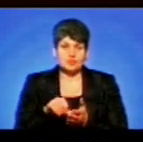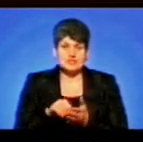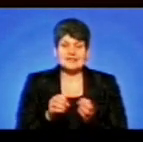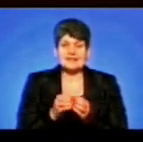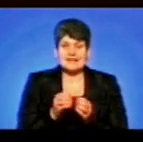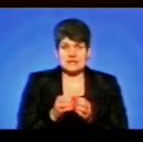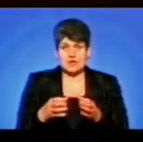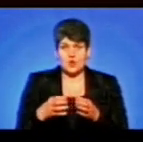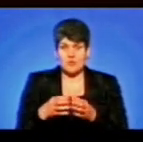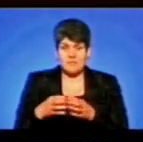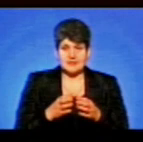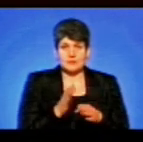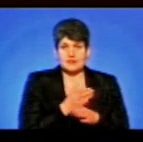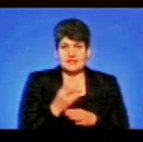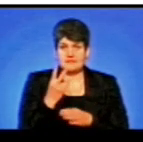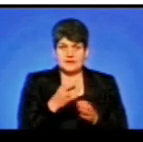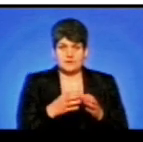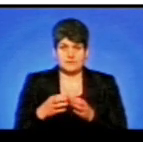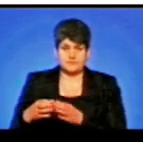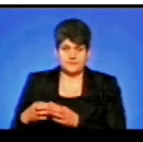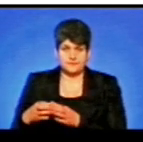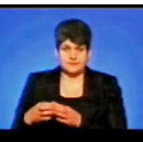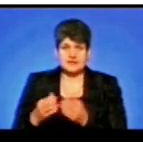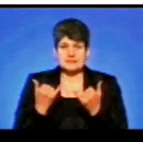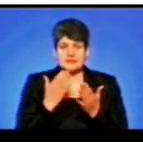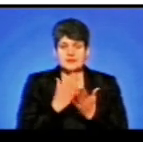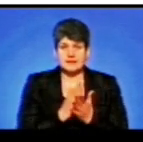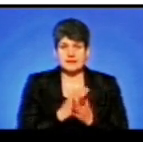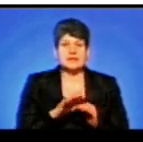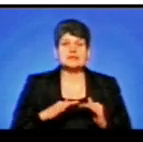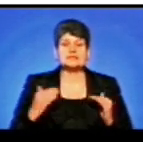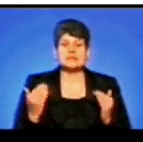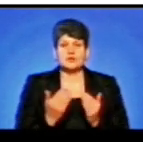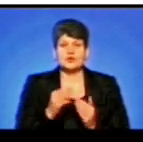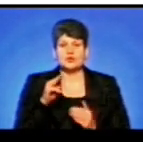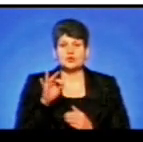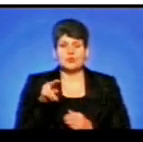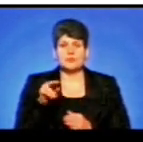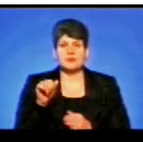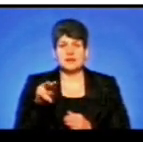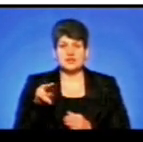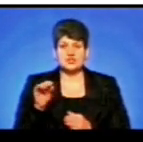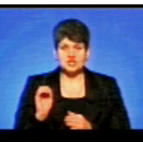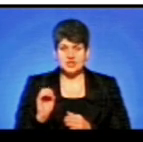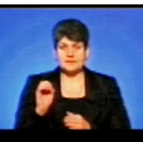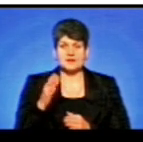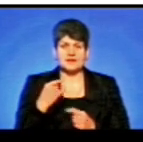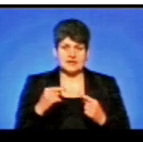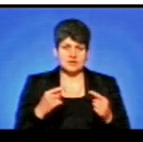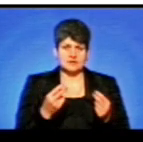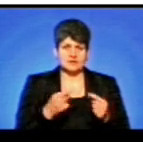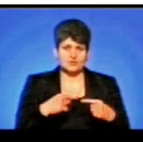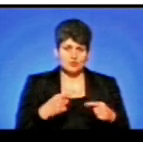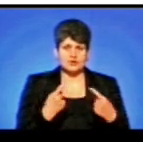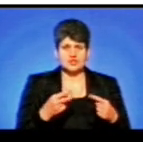які поділили на дві підгрупи. Зараз ми знаходимося на стадіоні Топільча дитячої юнацької спортивної школи з футболу та інших ігрових